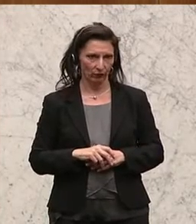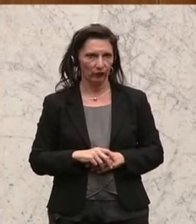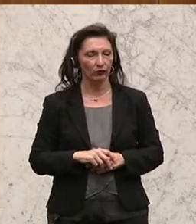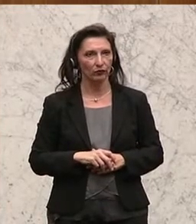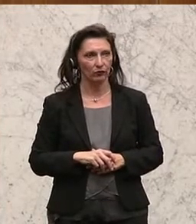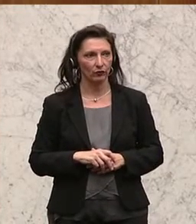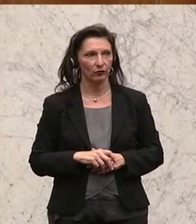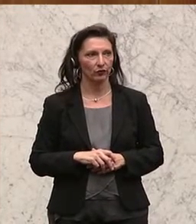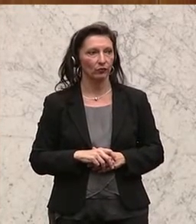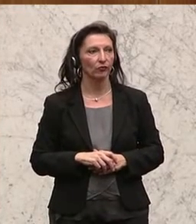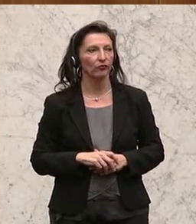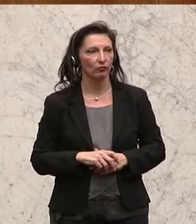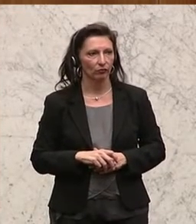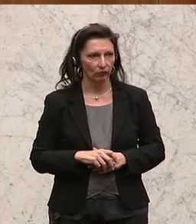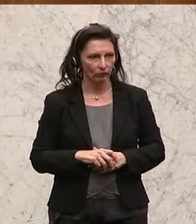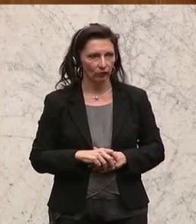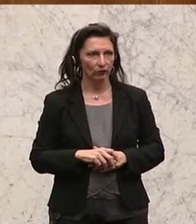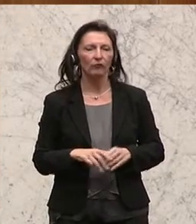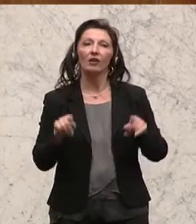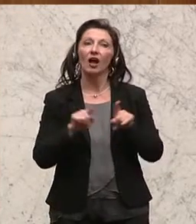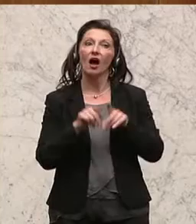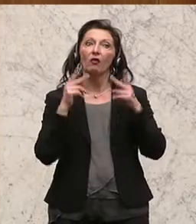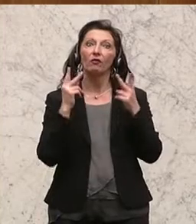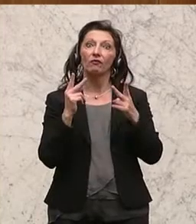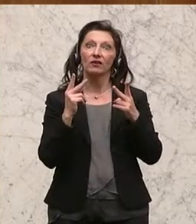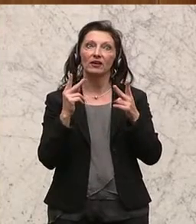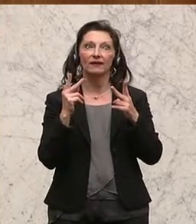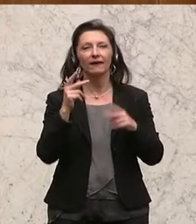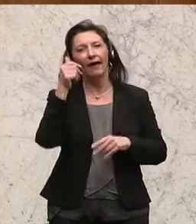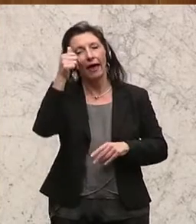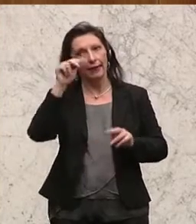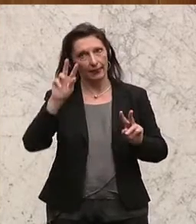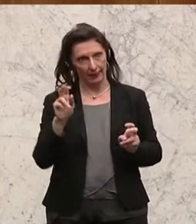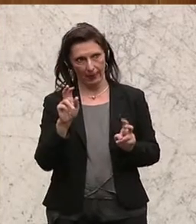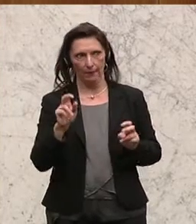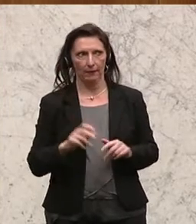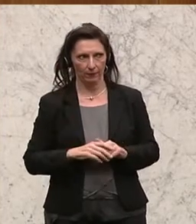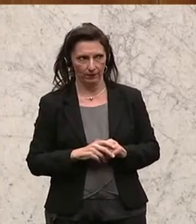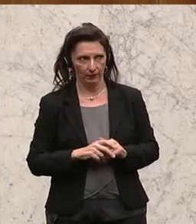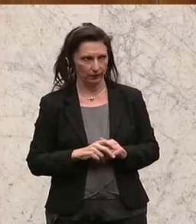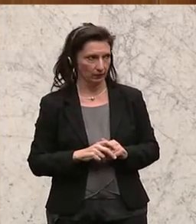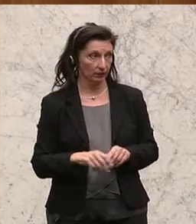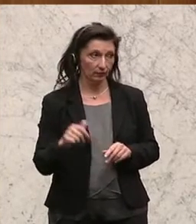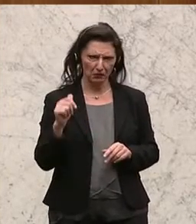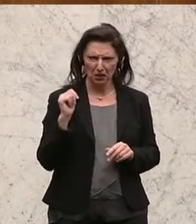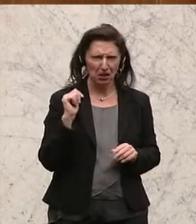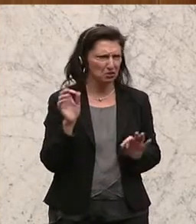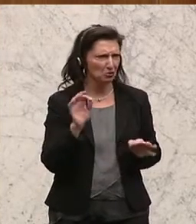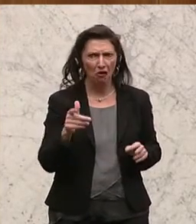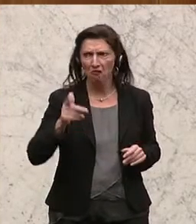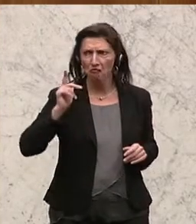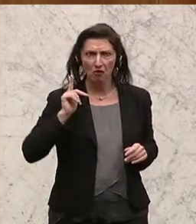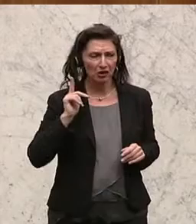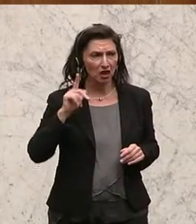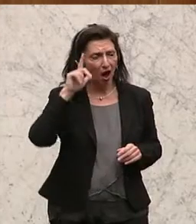Und mir ist es auch noch wichtig, auf einen Punkt hinzuweisen. Sie haben vorgestern im